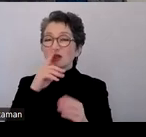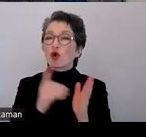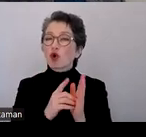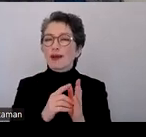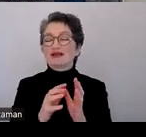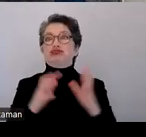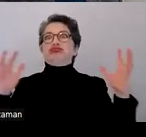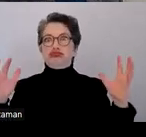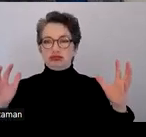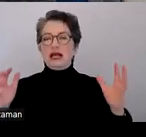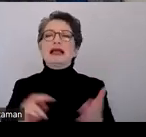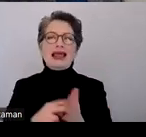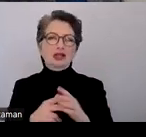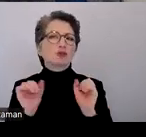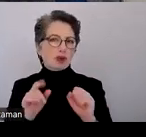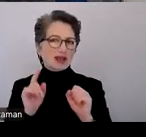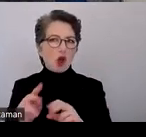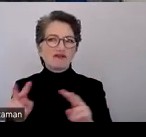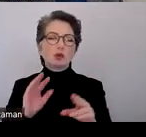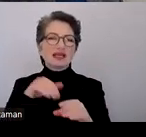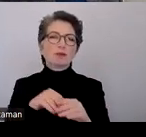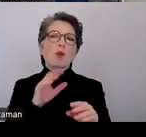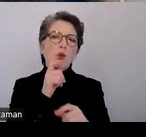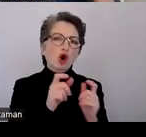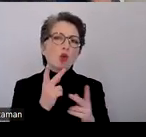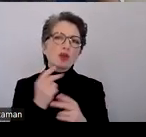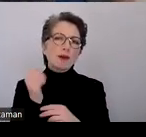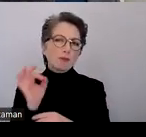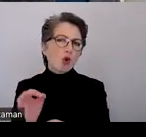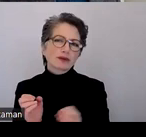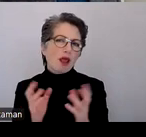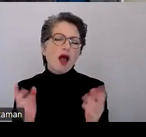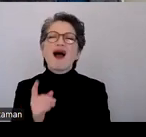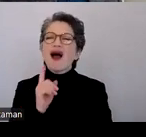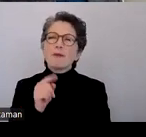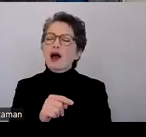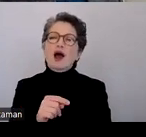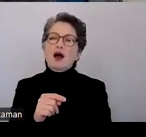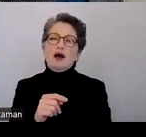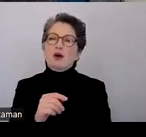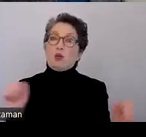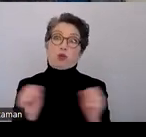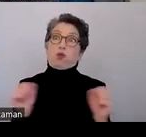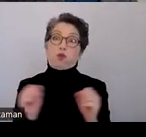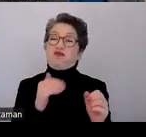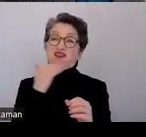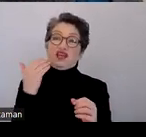Es ist technisch möglich, auch ein Video in Word oder PowerPoint einzubetten, aber dann gehen eben sehr viele